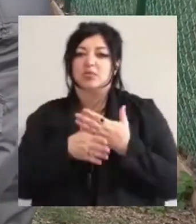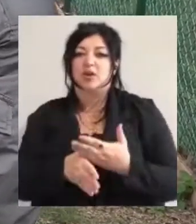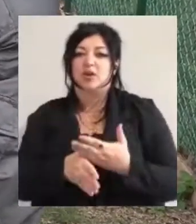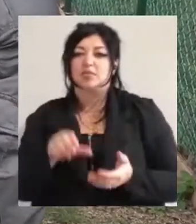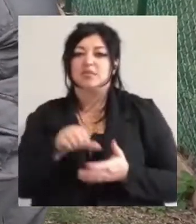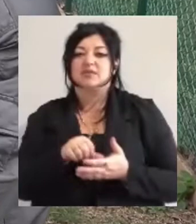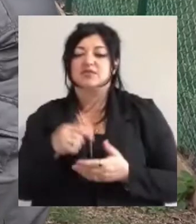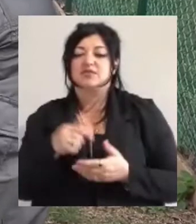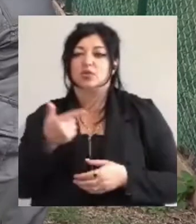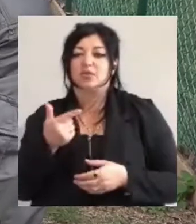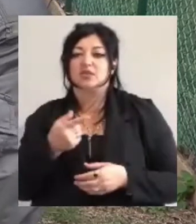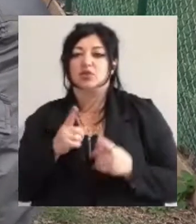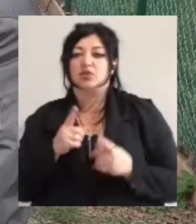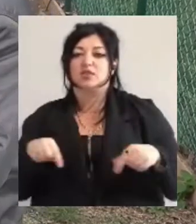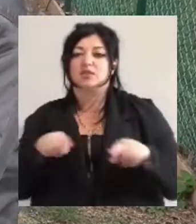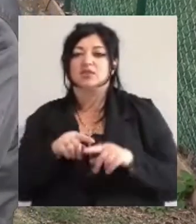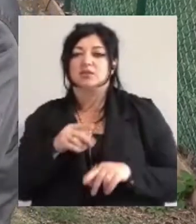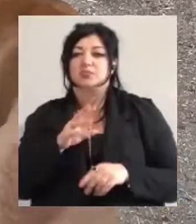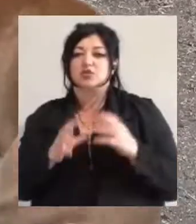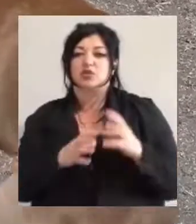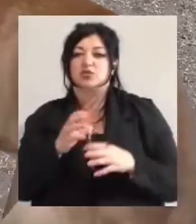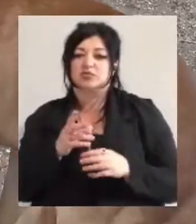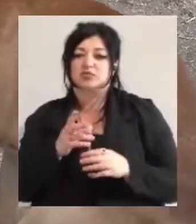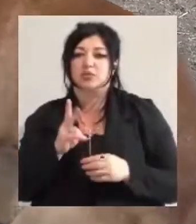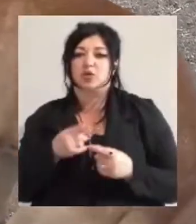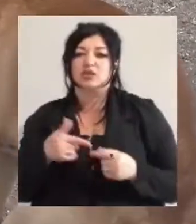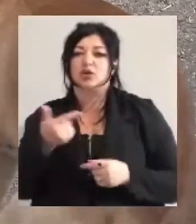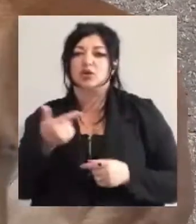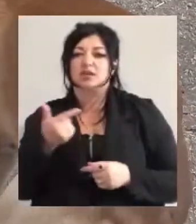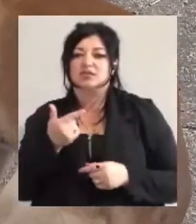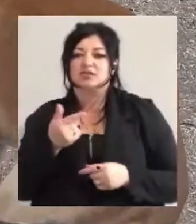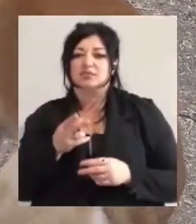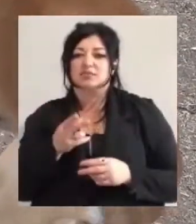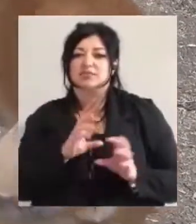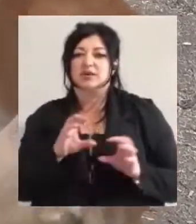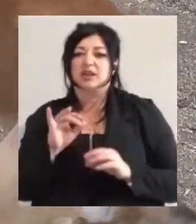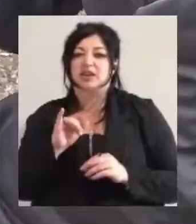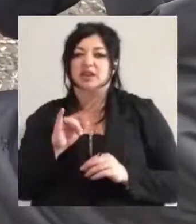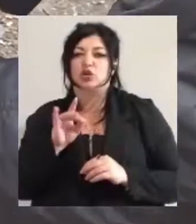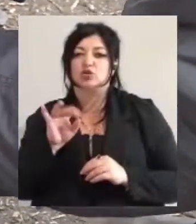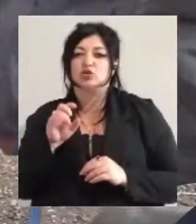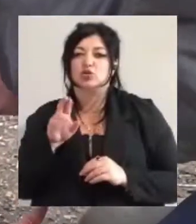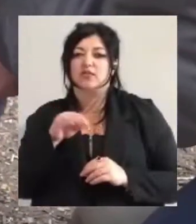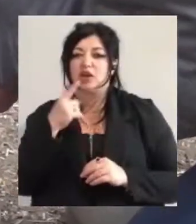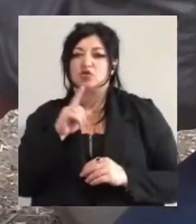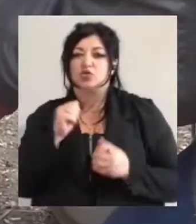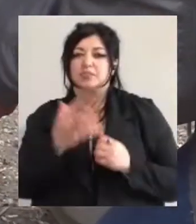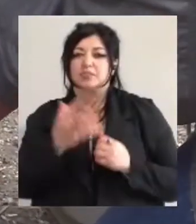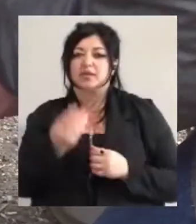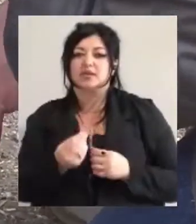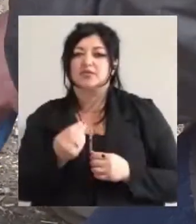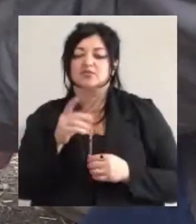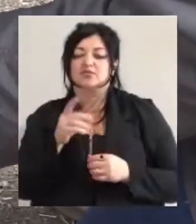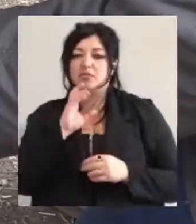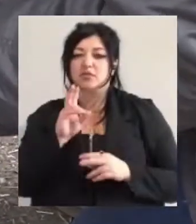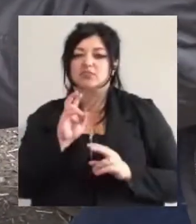організації «Міжнародна поліцейська корпорація громадської безпеки» Людмила Дроздова каже, кожні п'ять днів собака проходить огляд у хірурга. За її